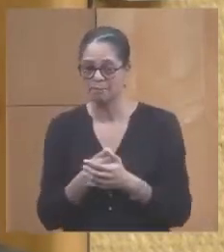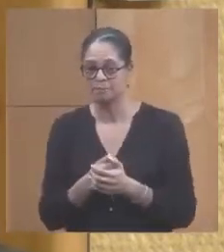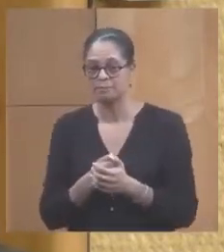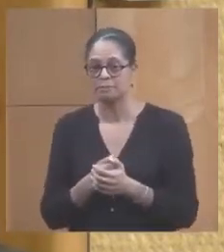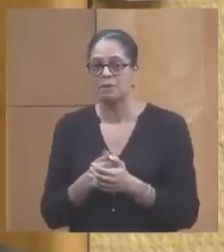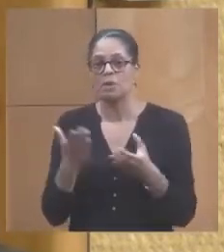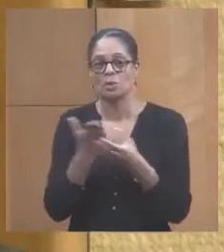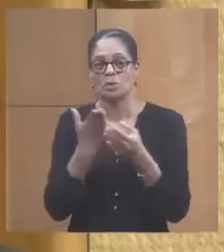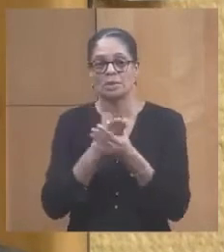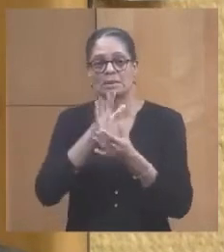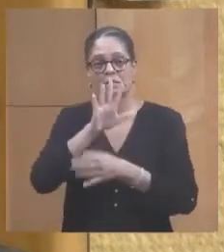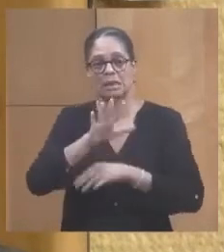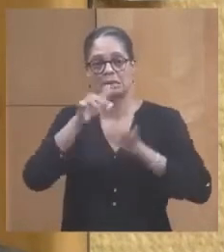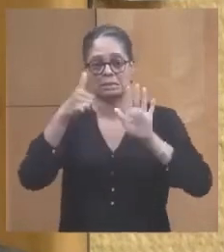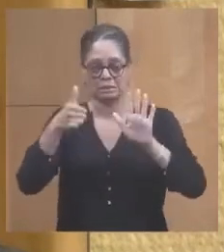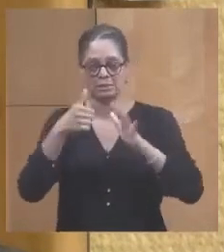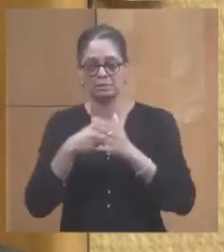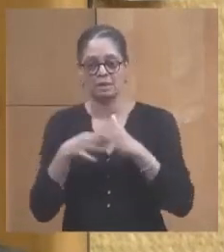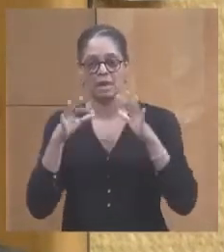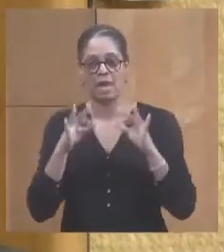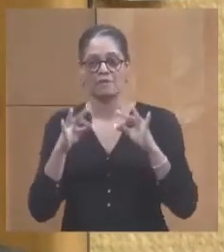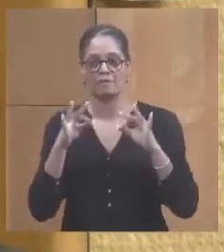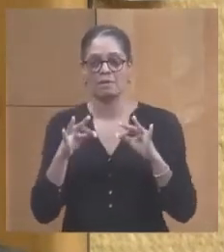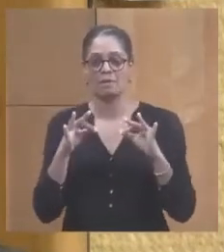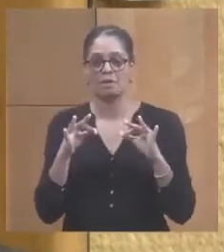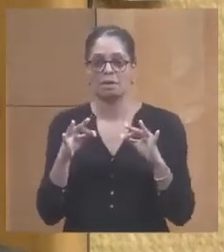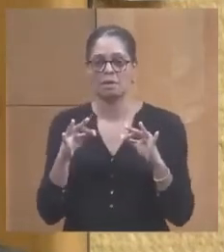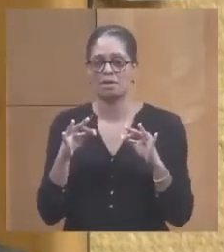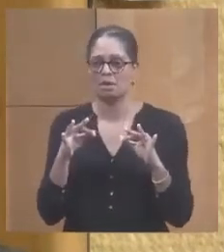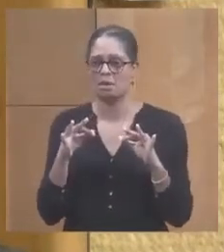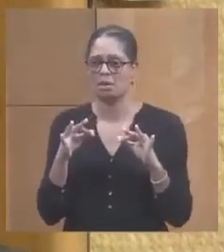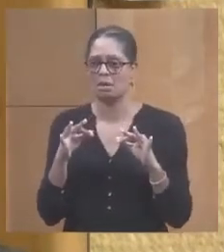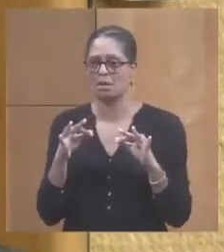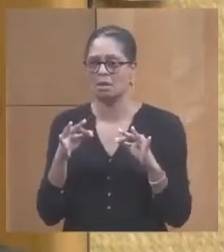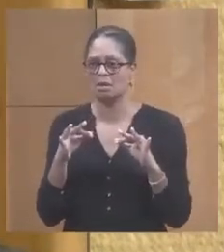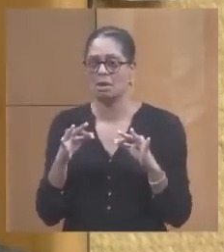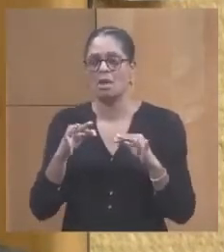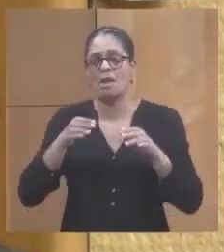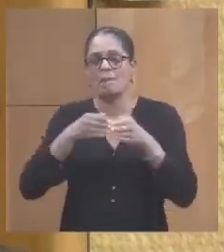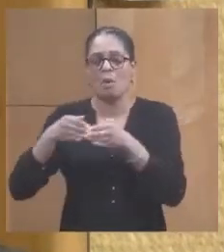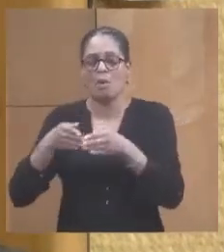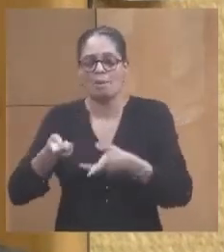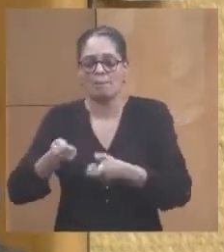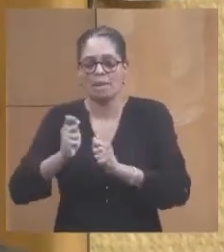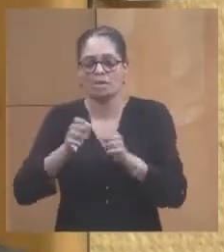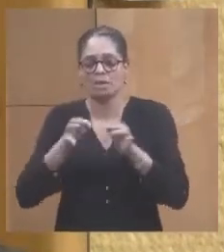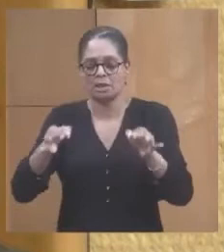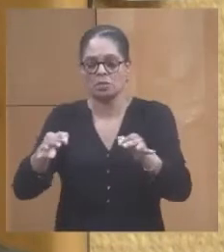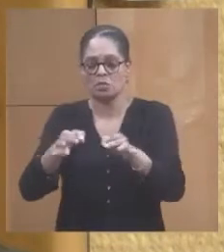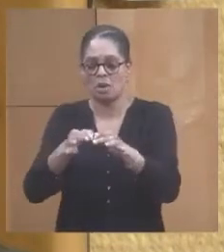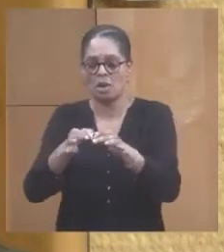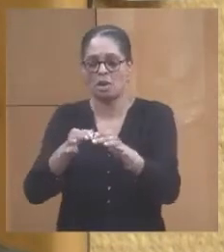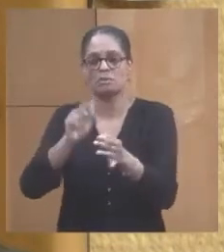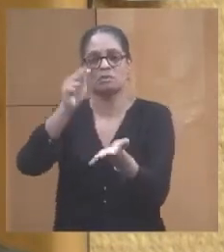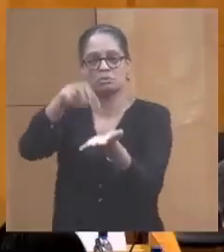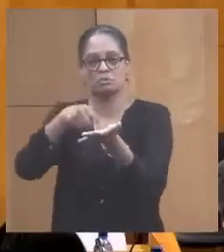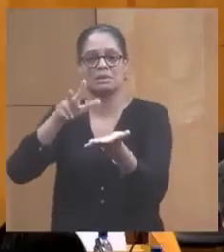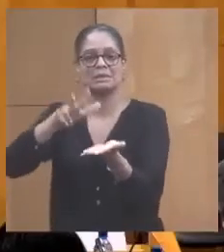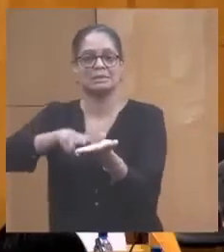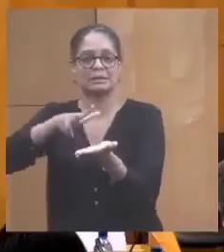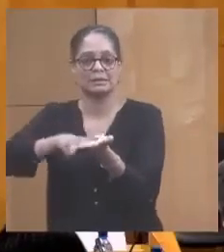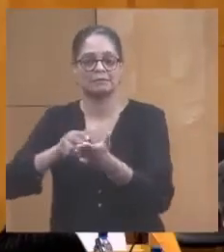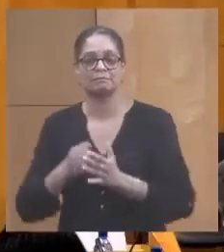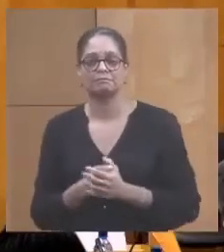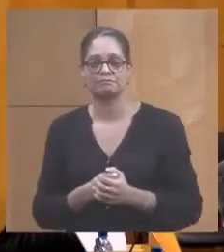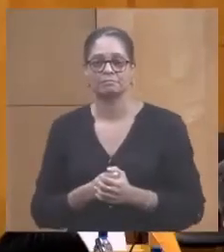le dossier 56, concerne le port de pêche territoriale de la Trinité. Pour dire comme